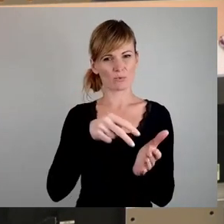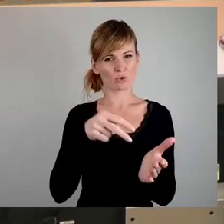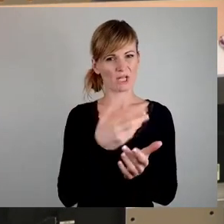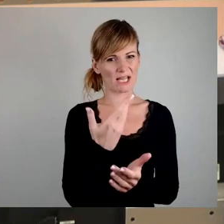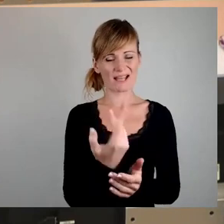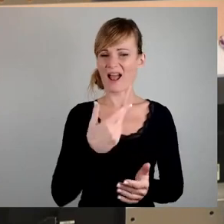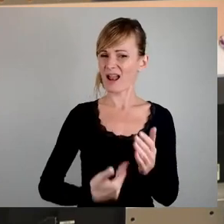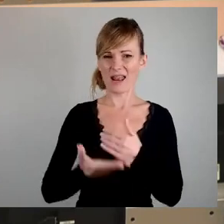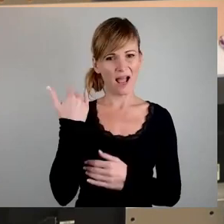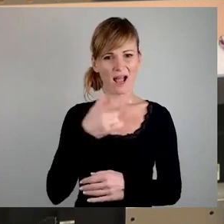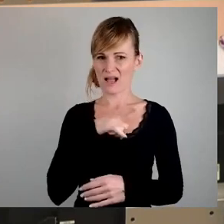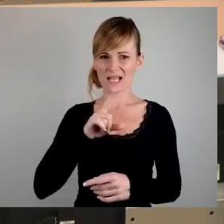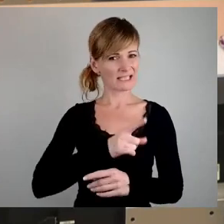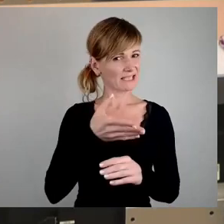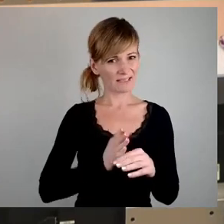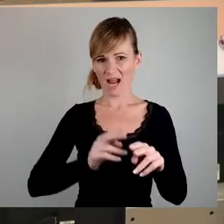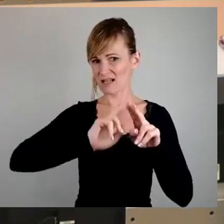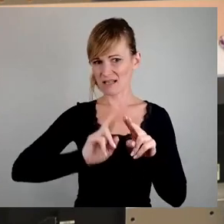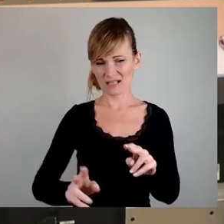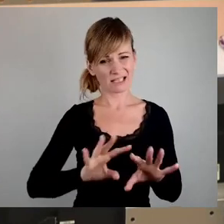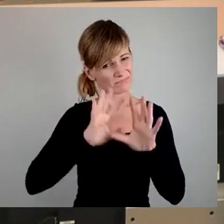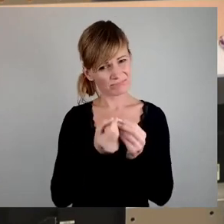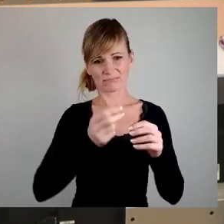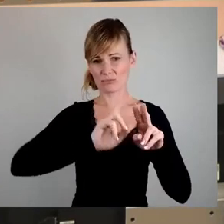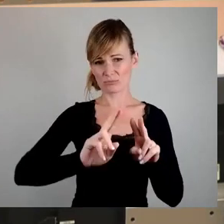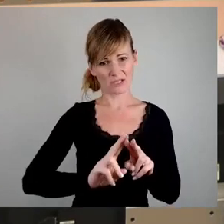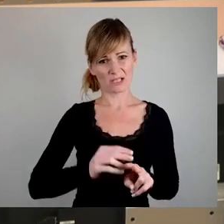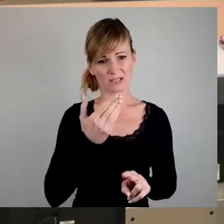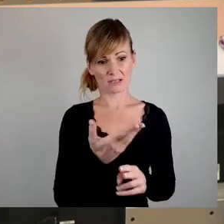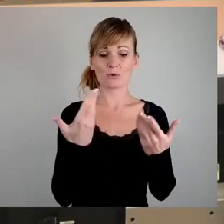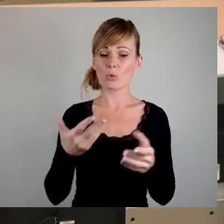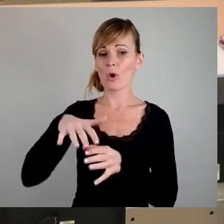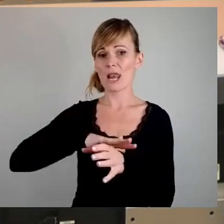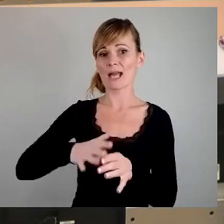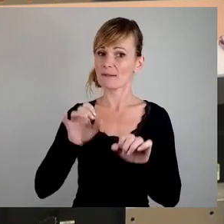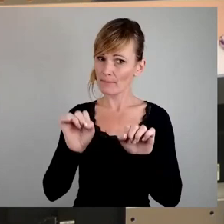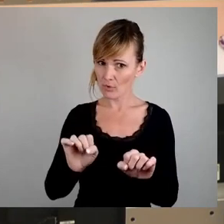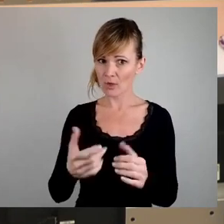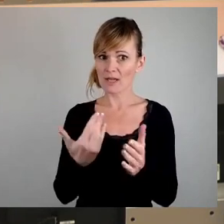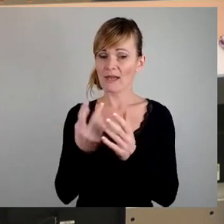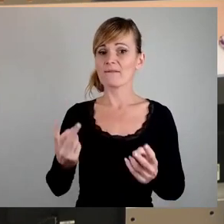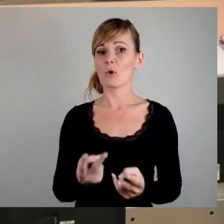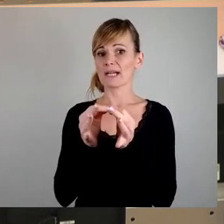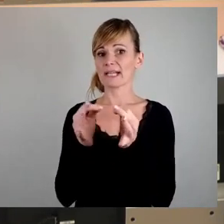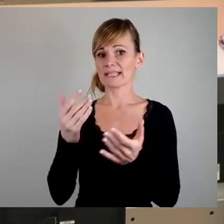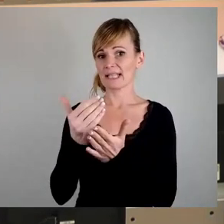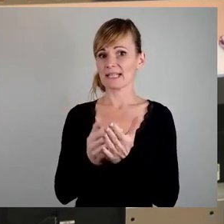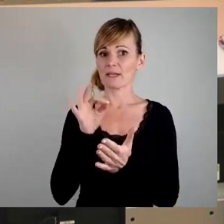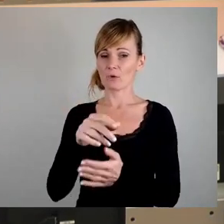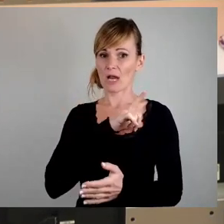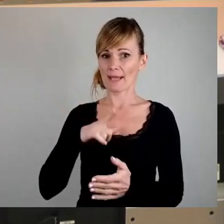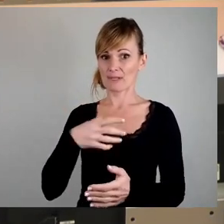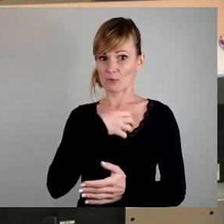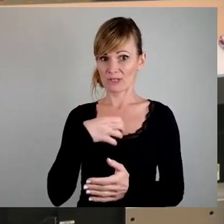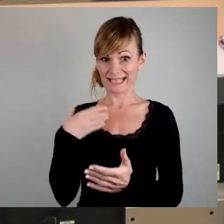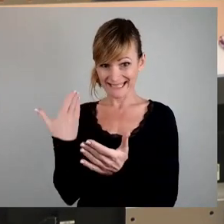mal zum Teil saniert worden. Das Land hat die Möglichkeit geschaffen, mit der Öffnung der Förderrichtlinie für Leipzig und Dresden, diesen Wohnungsbestand jetzt auch